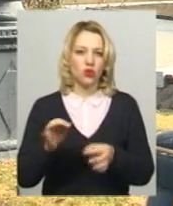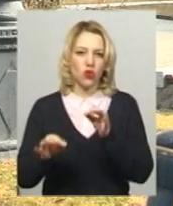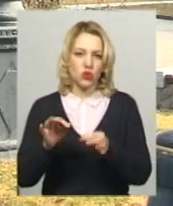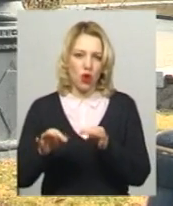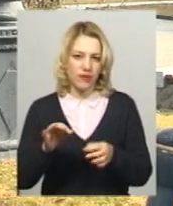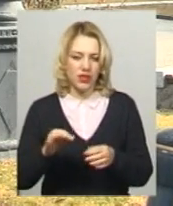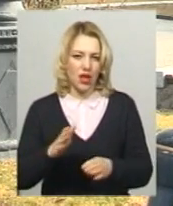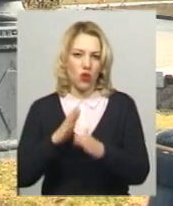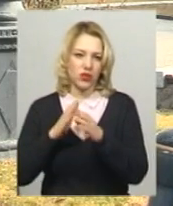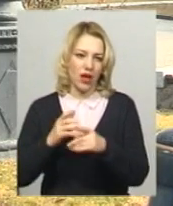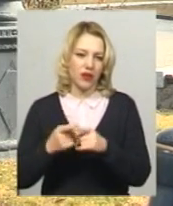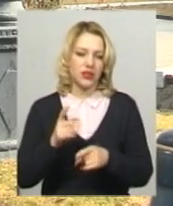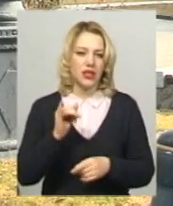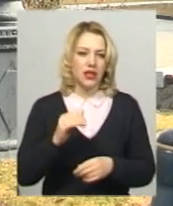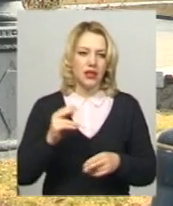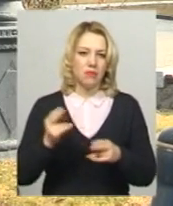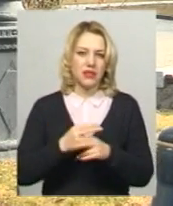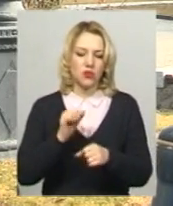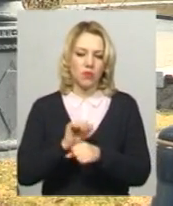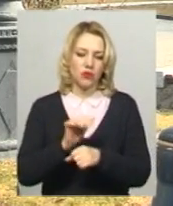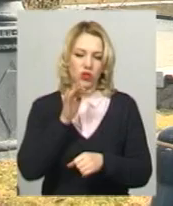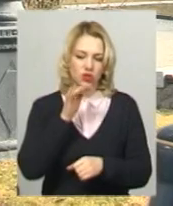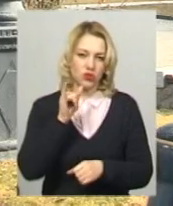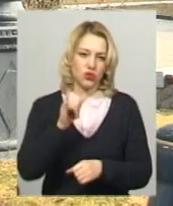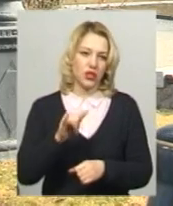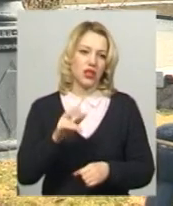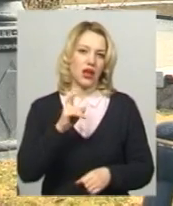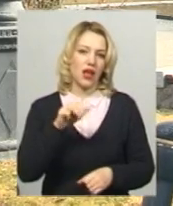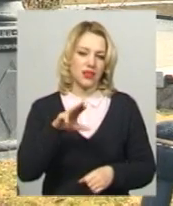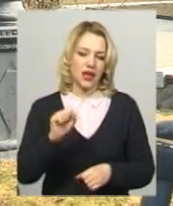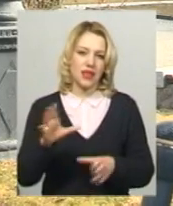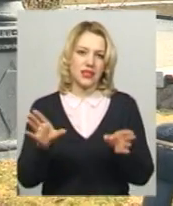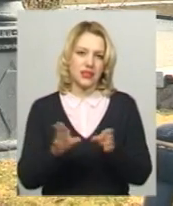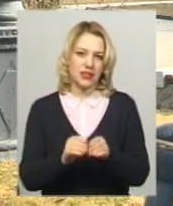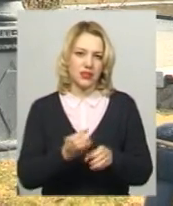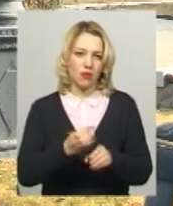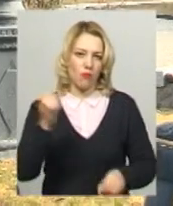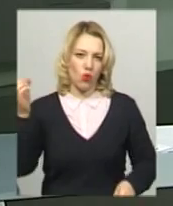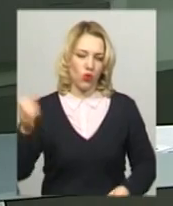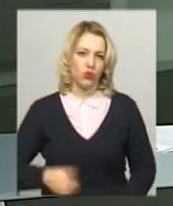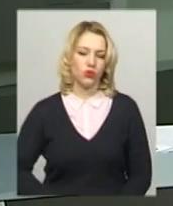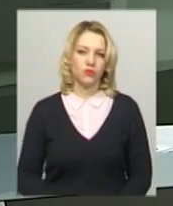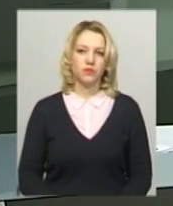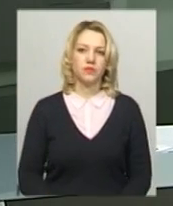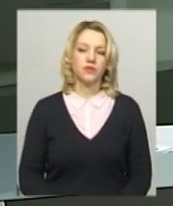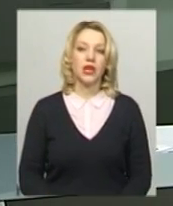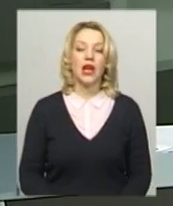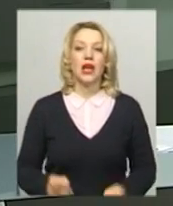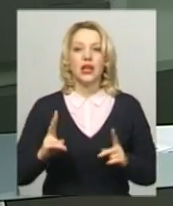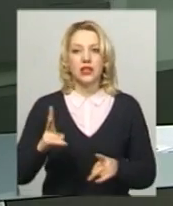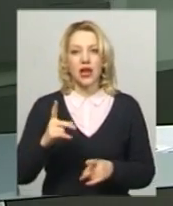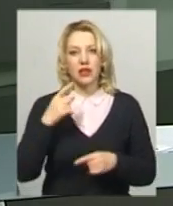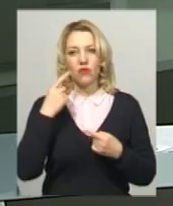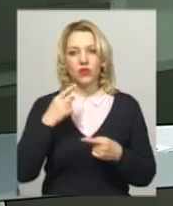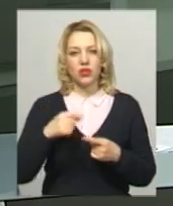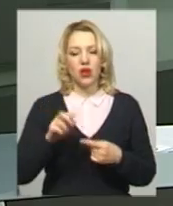без зупинки часу і ката зі зброєю, ката без зброї». Як зазначає